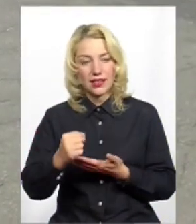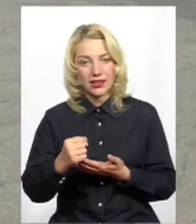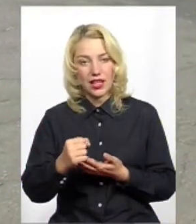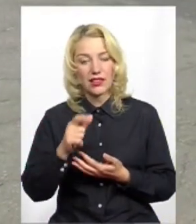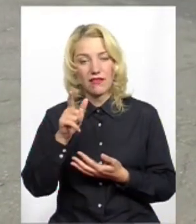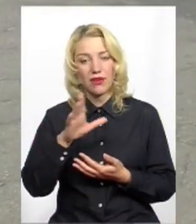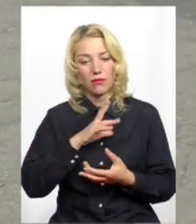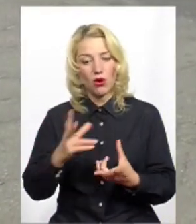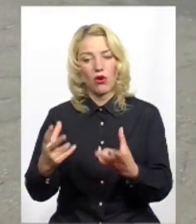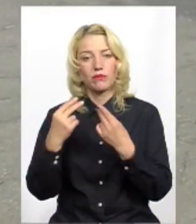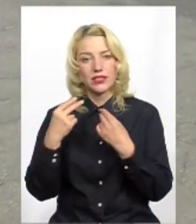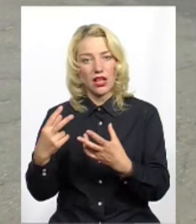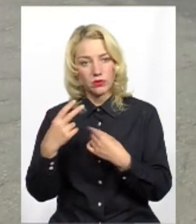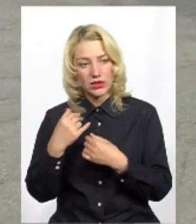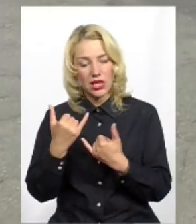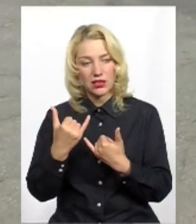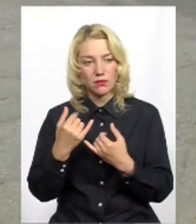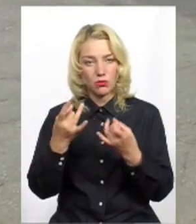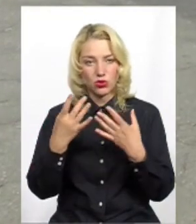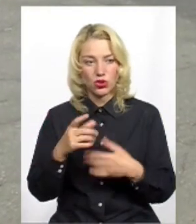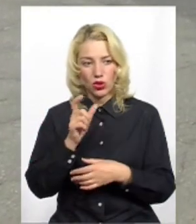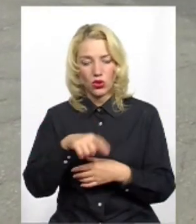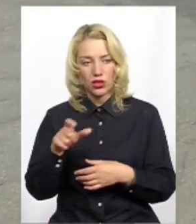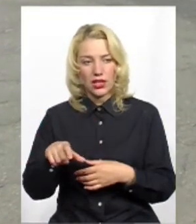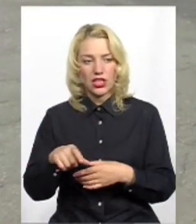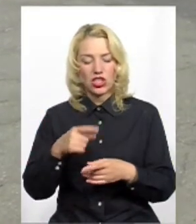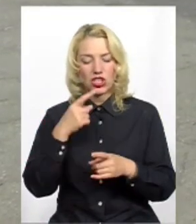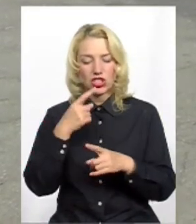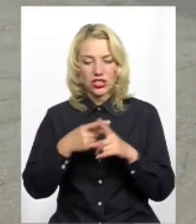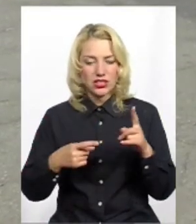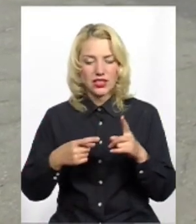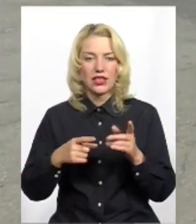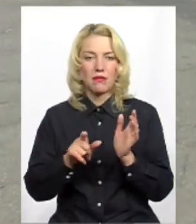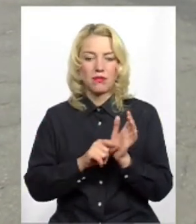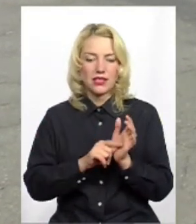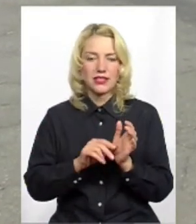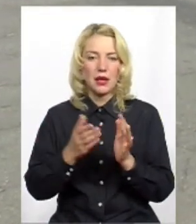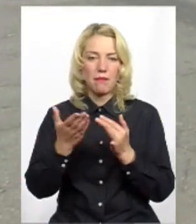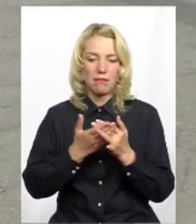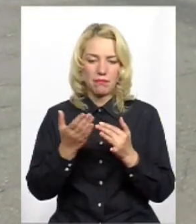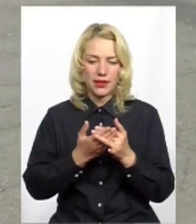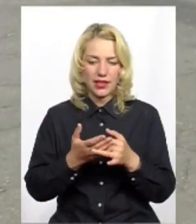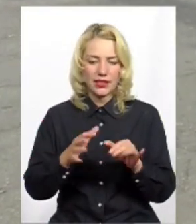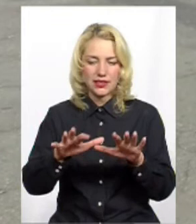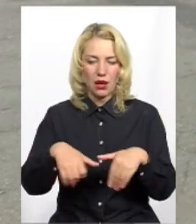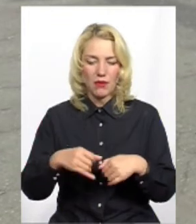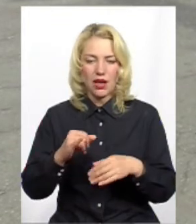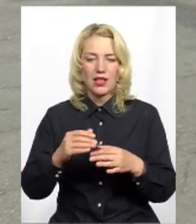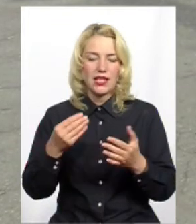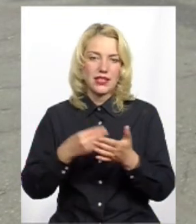обіцяли. А тепер ви у простих людей, частину пенсії, пільги забрали і ціни до небес підняли.